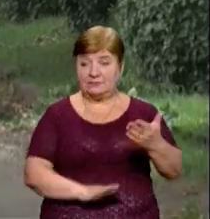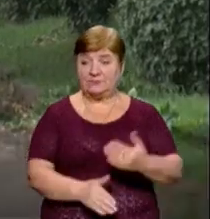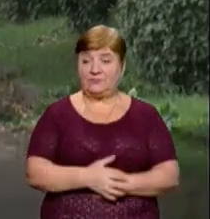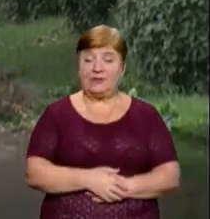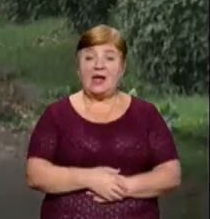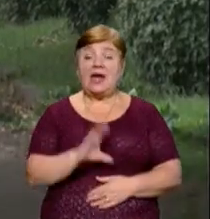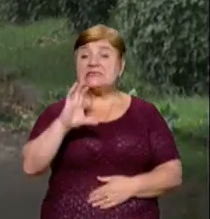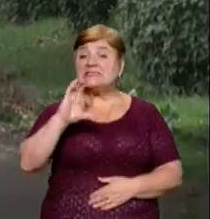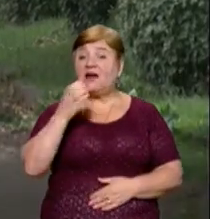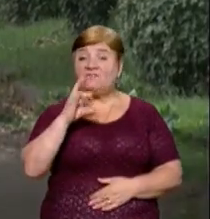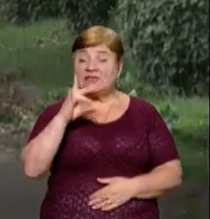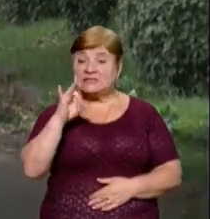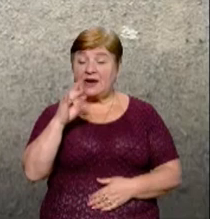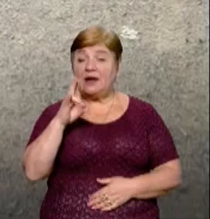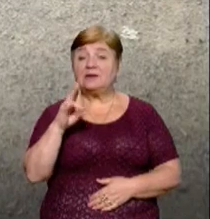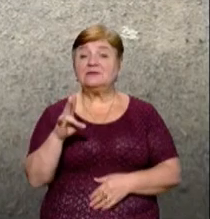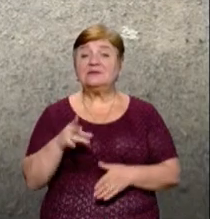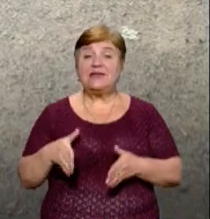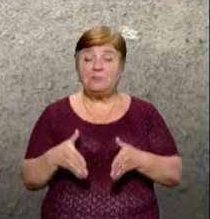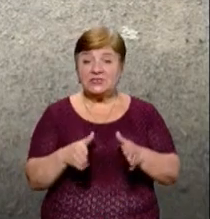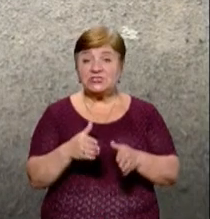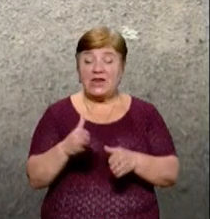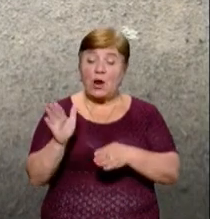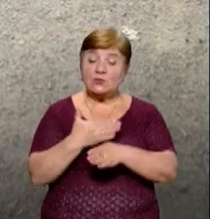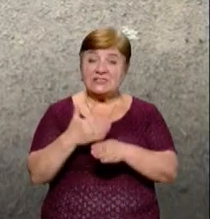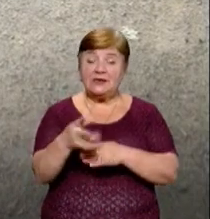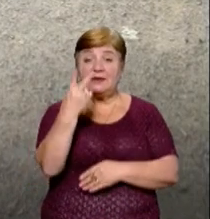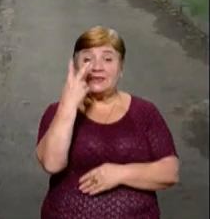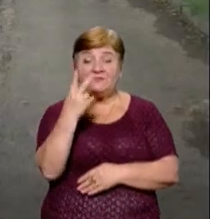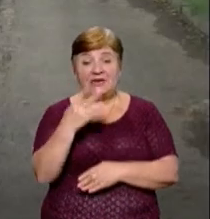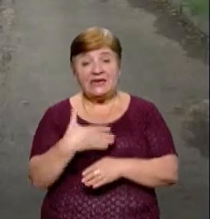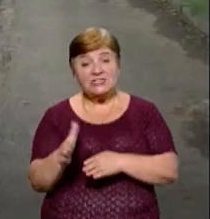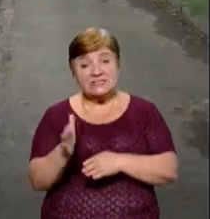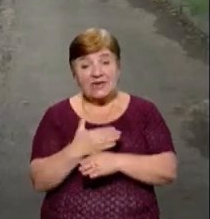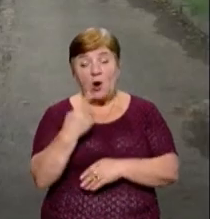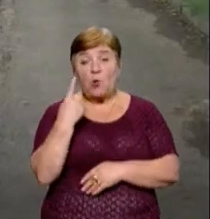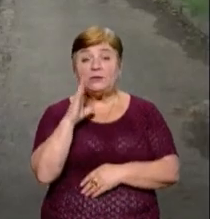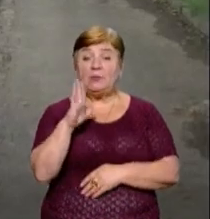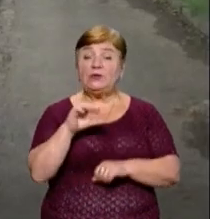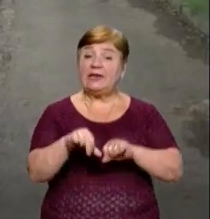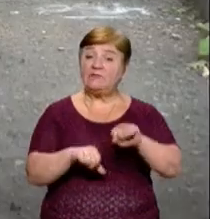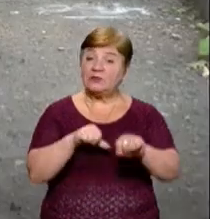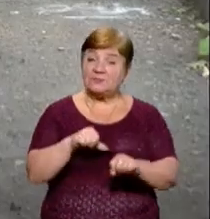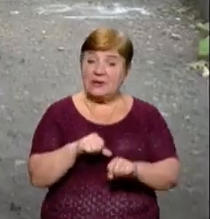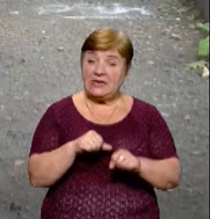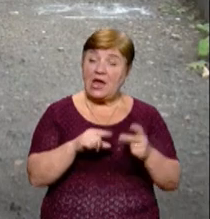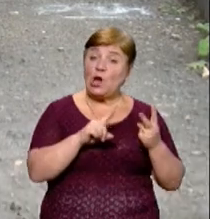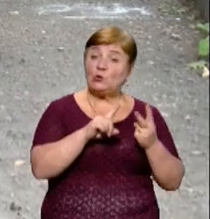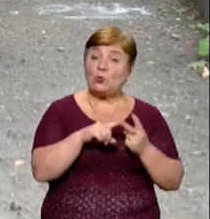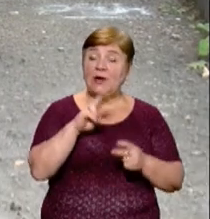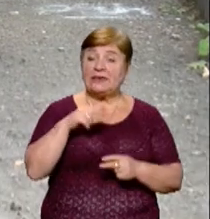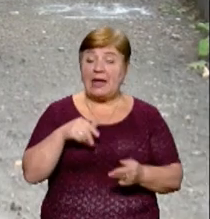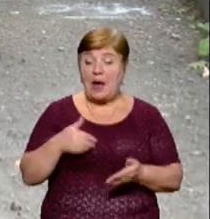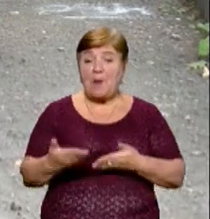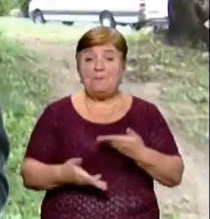Слов'янську набережну на час ремонту розділили бордюром на дві частини. Одна буде для велосипедів, інша – для пішоходів.